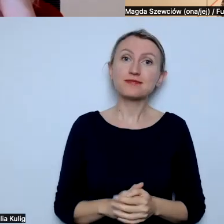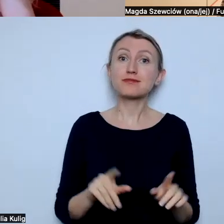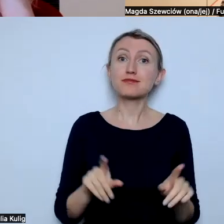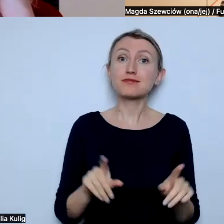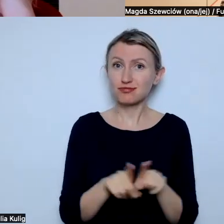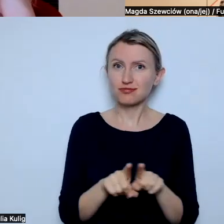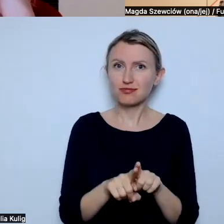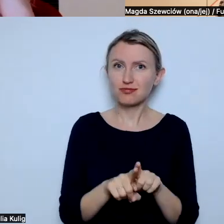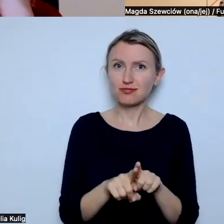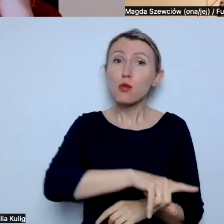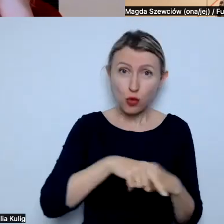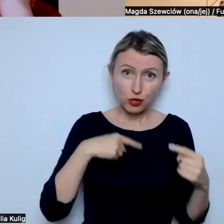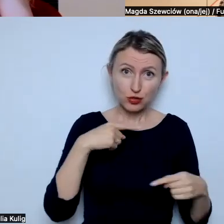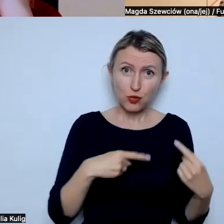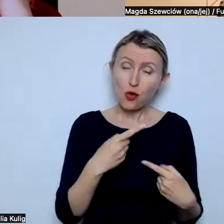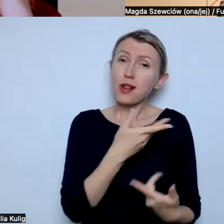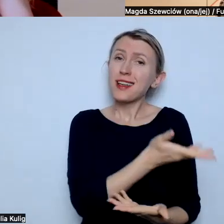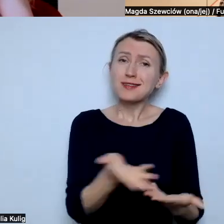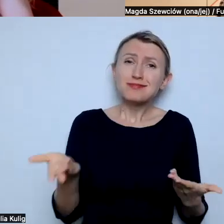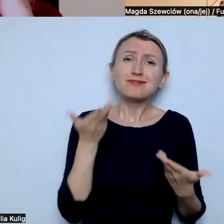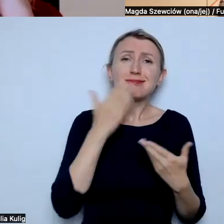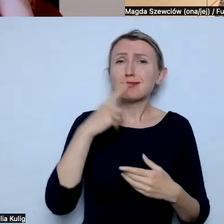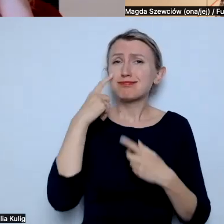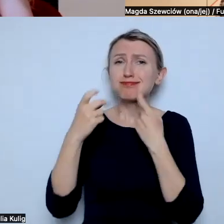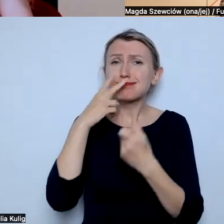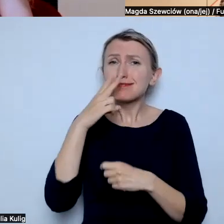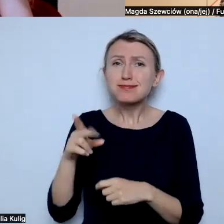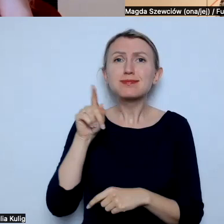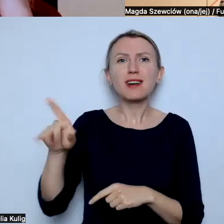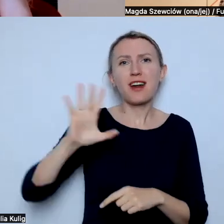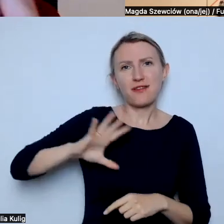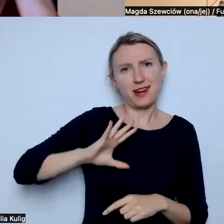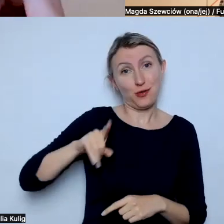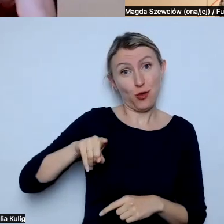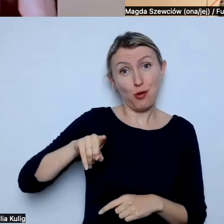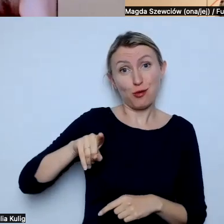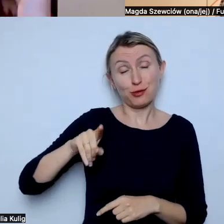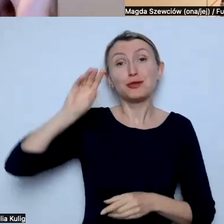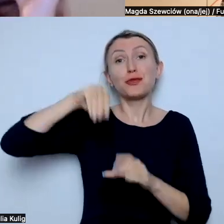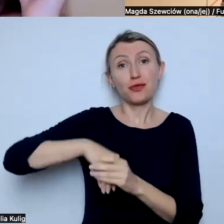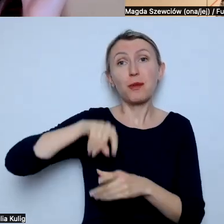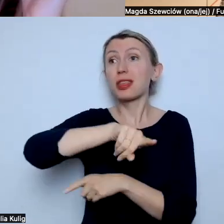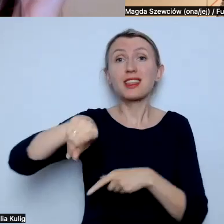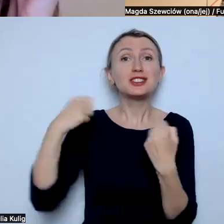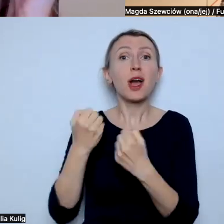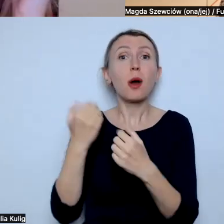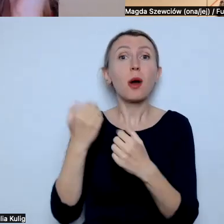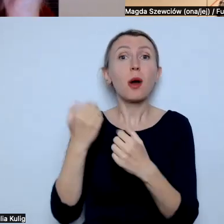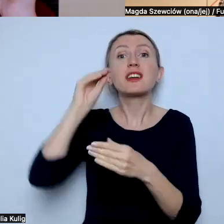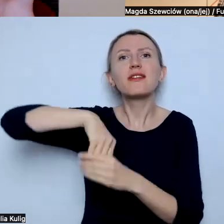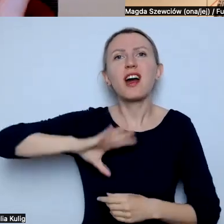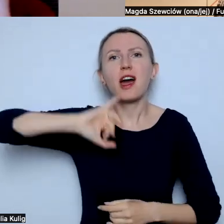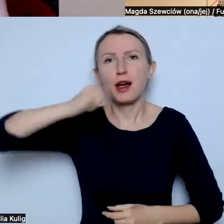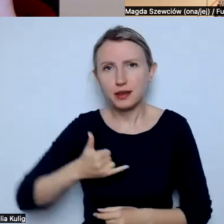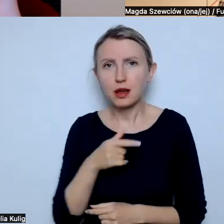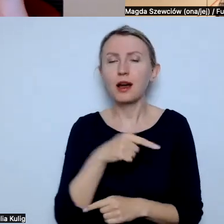najmłodsze pokolenie bardzo zwraca uwagę na wartości, które idą za działaniami danej firmy. Więc tym bardziej myślę, że